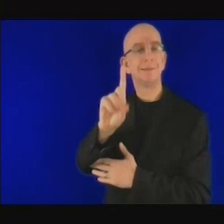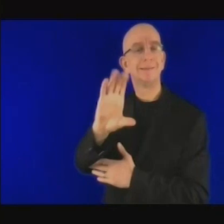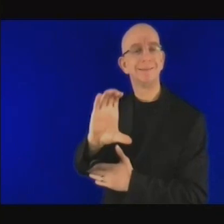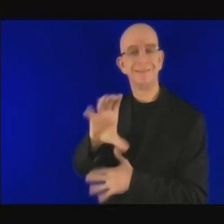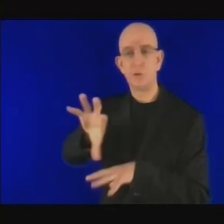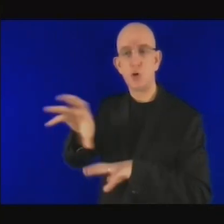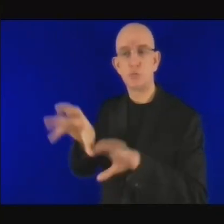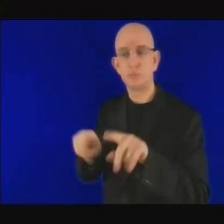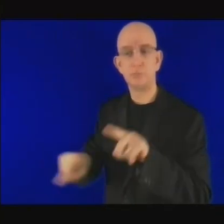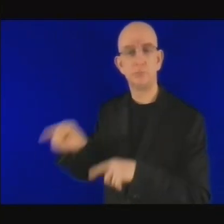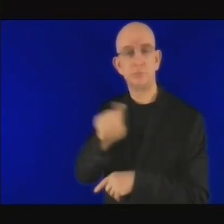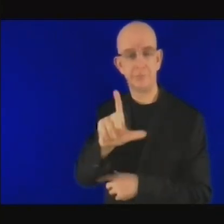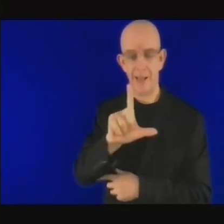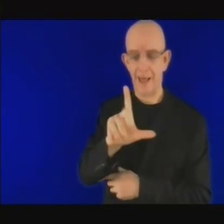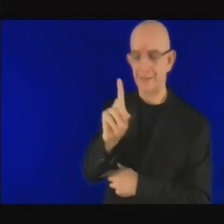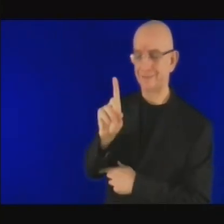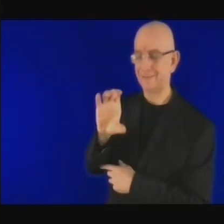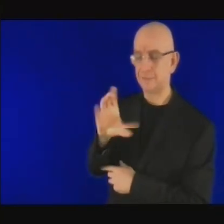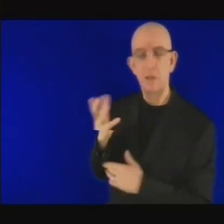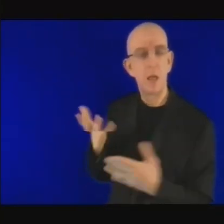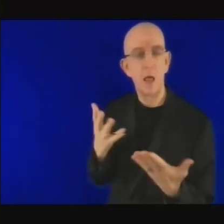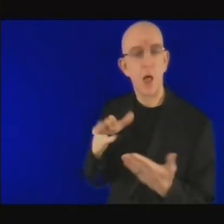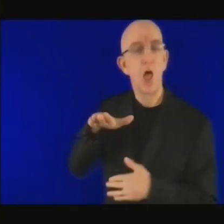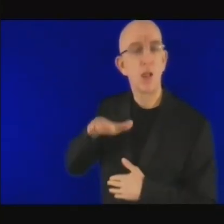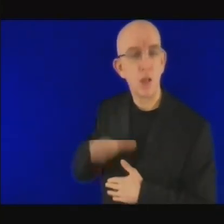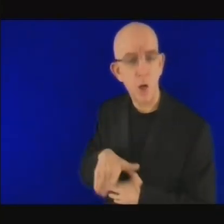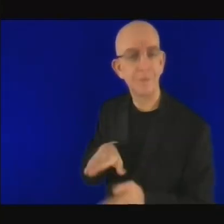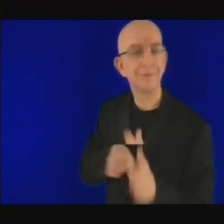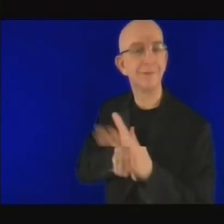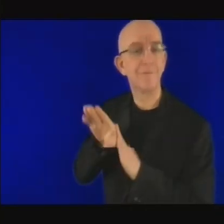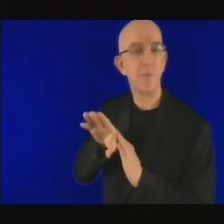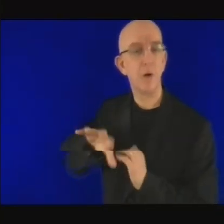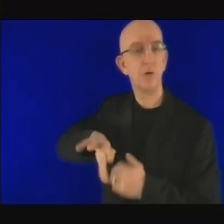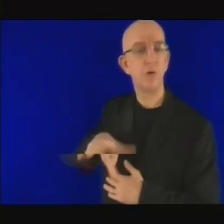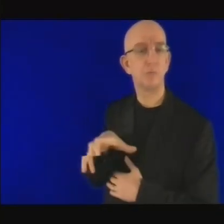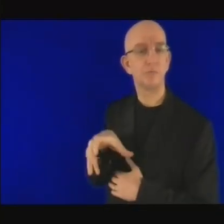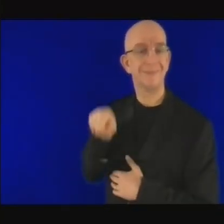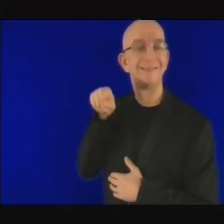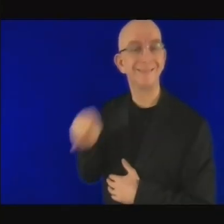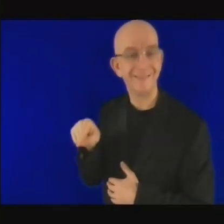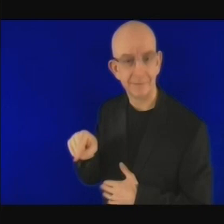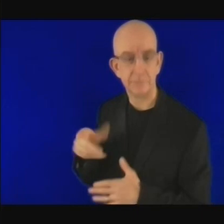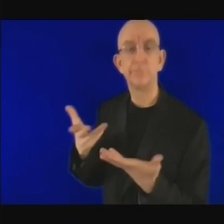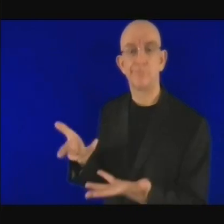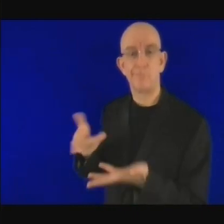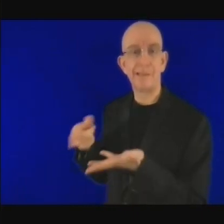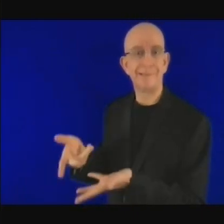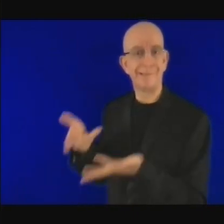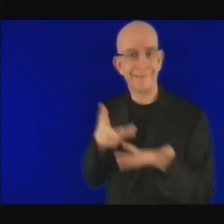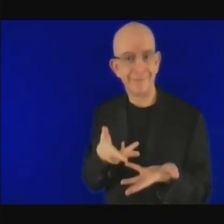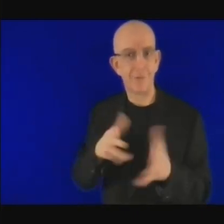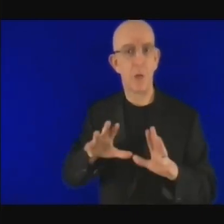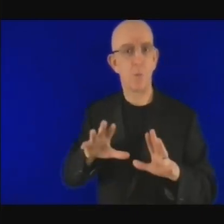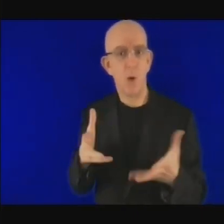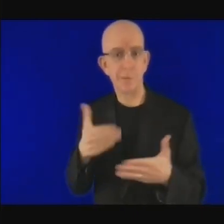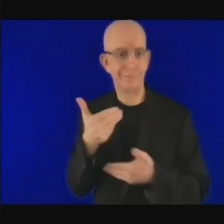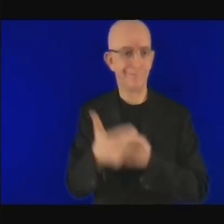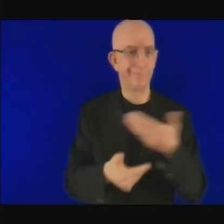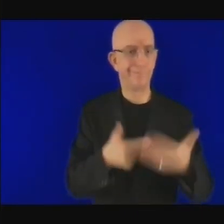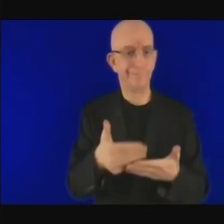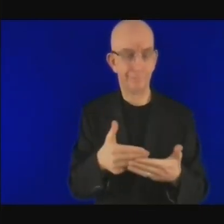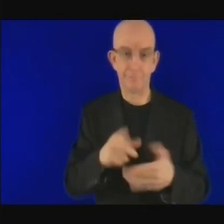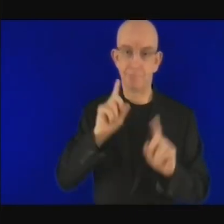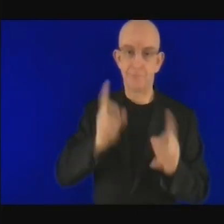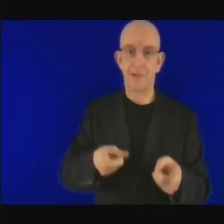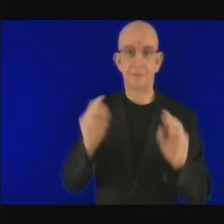pour faire face aux besoins d'adaptation immédiat, qu'est-ce qu'on a fait ? On a essayé de voir quels étaient les secteurs